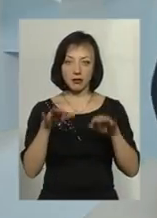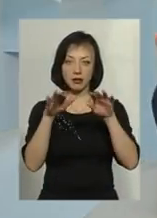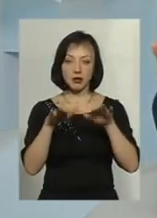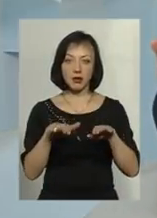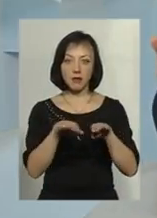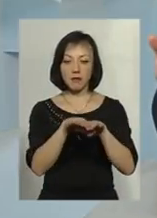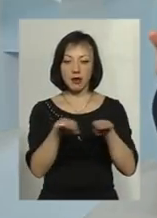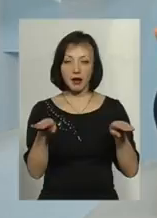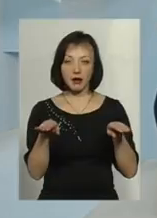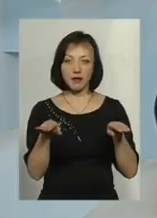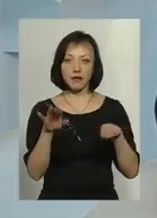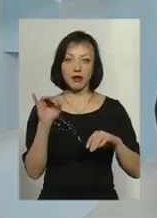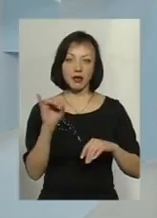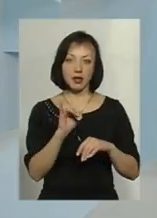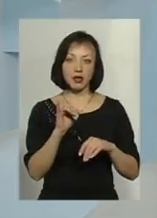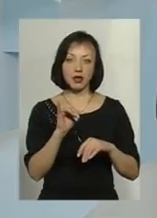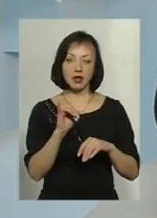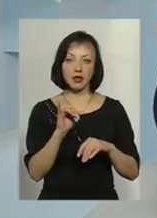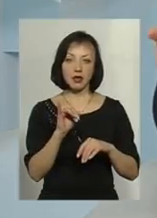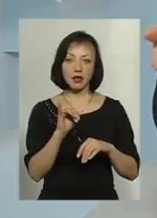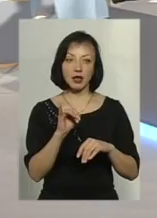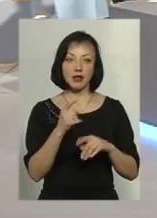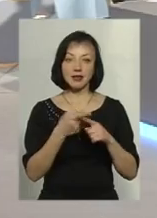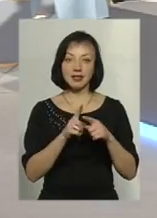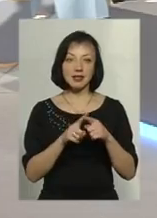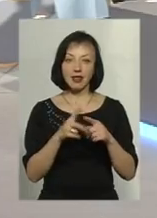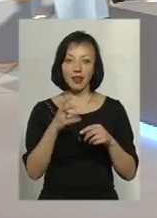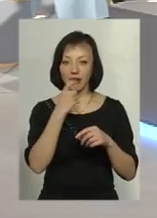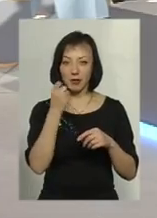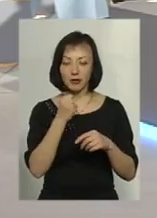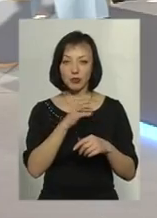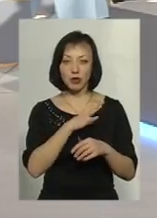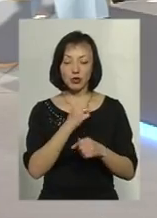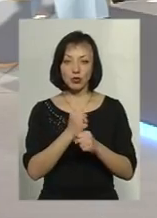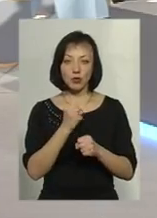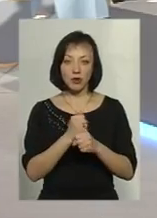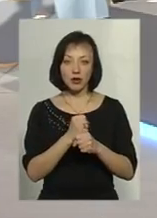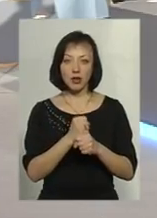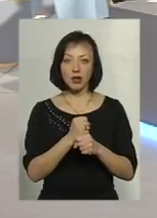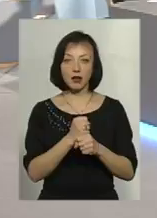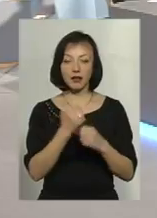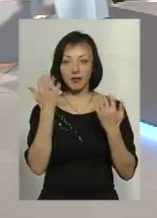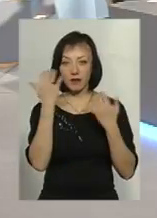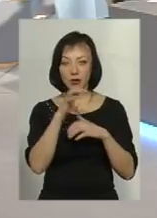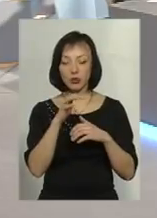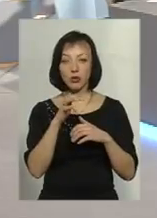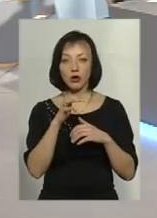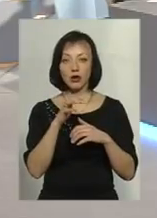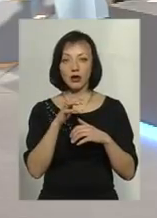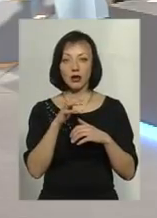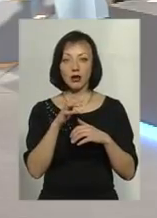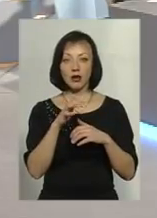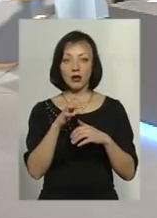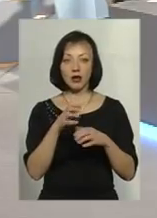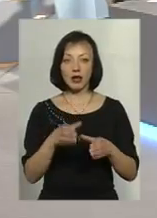він перекрив димохід, і через ці негерметичність, яку вона була зароблена, їй не було видно, димохід